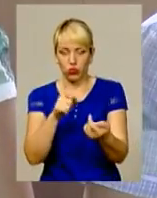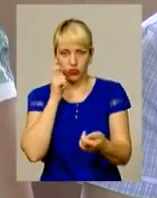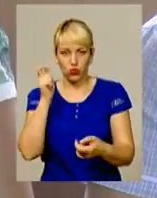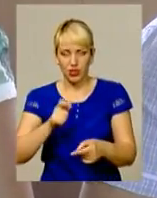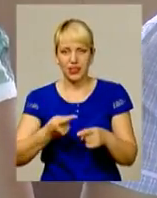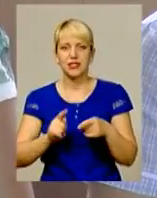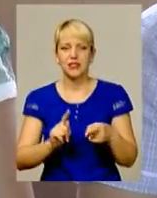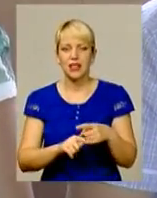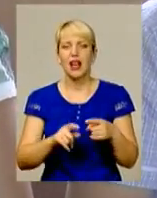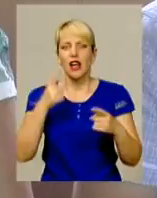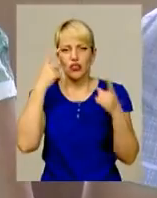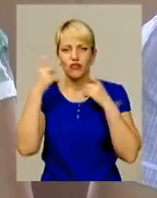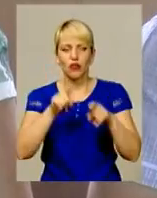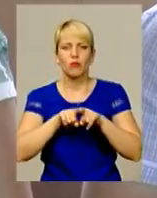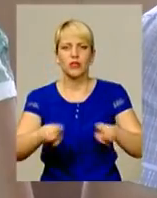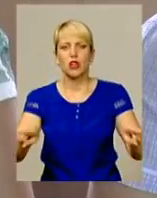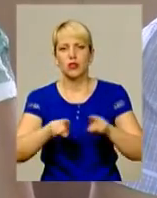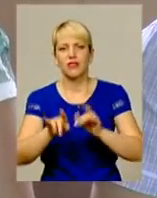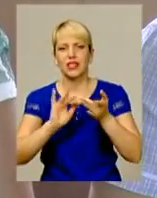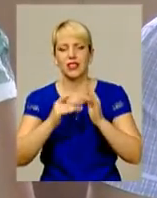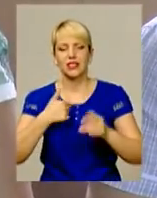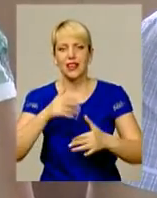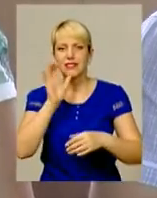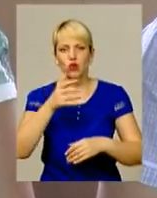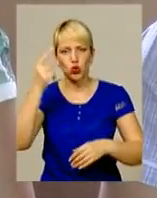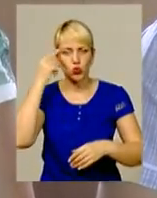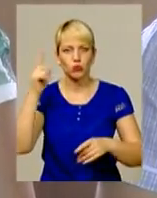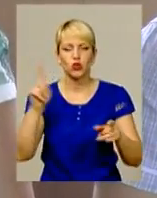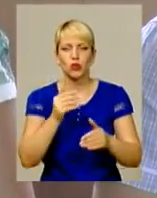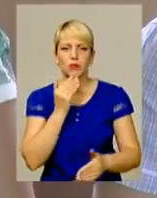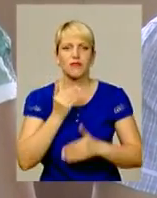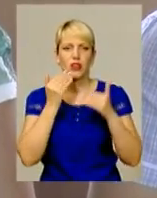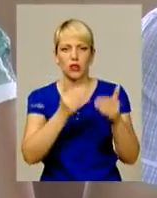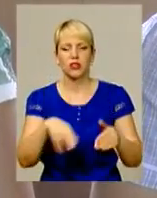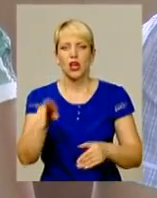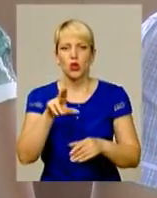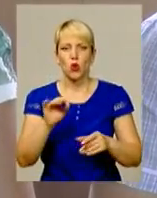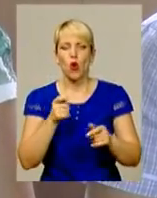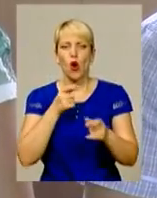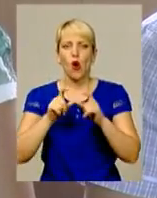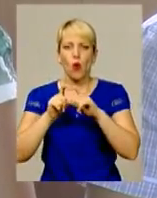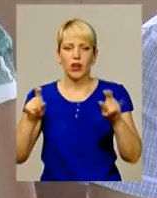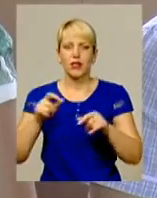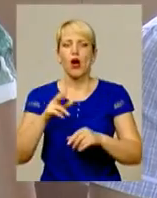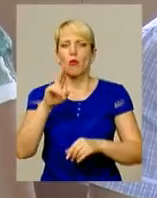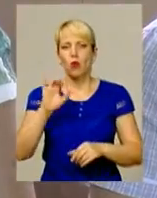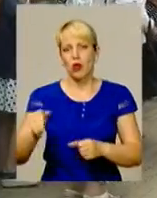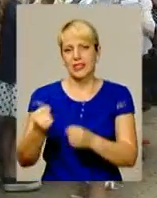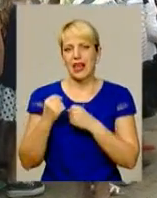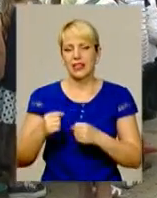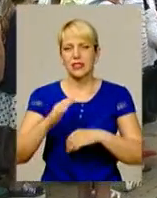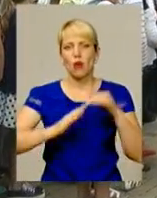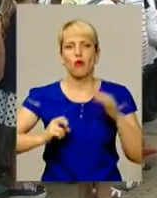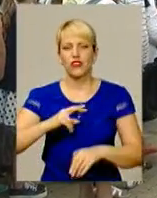інформація розповсюджена в мережі інтернет. Я серйозно думаю про те, щоб звертатися до відповідних органів про захист професійної честі і гідності.